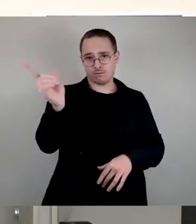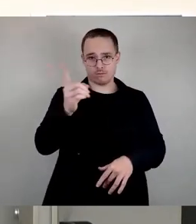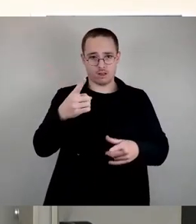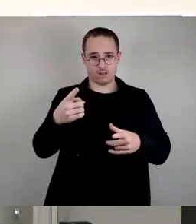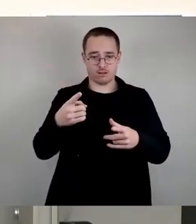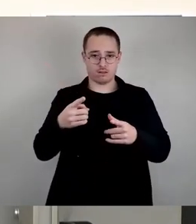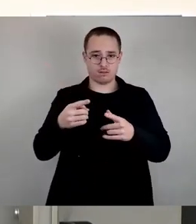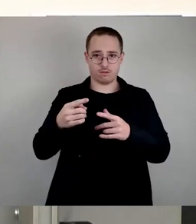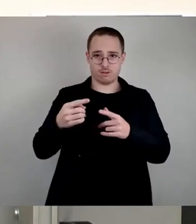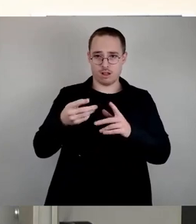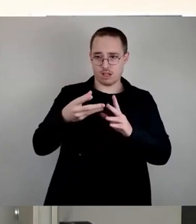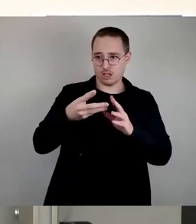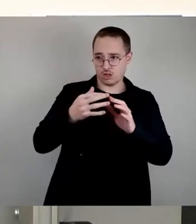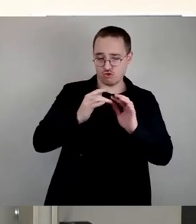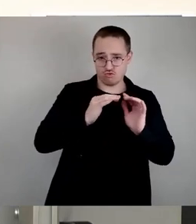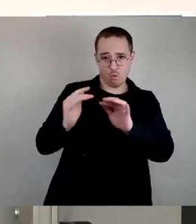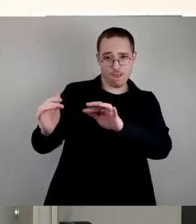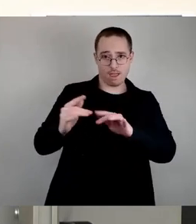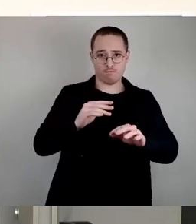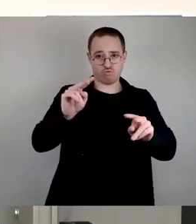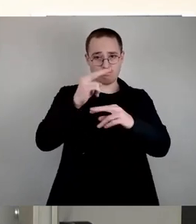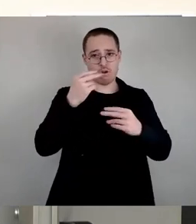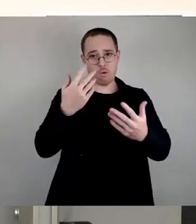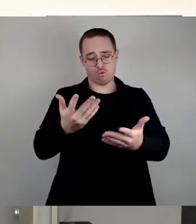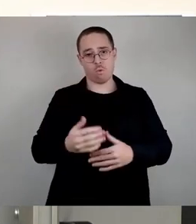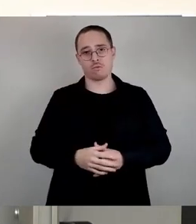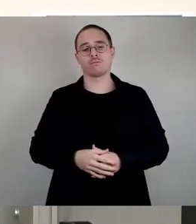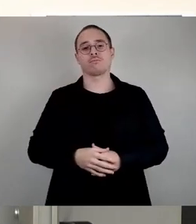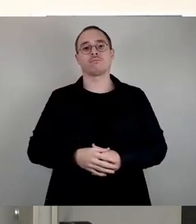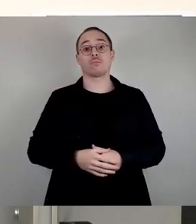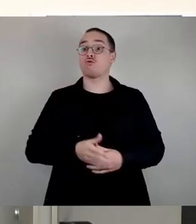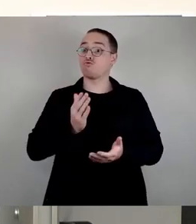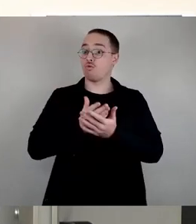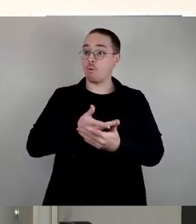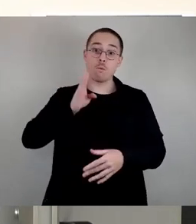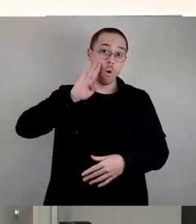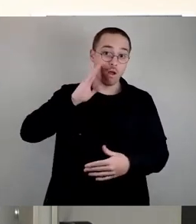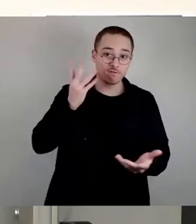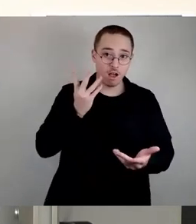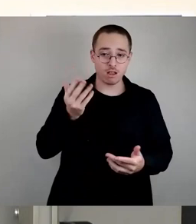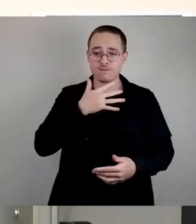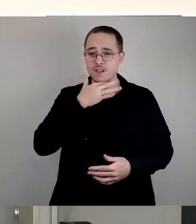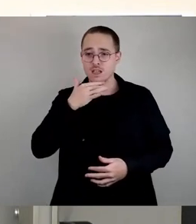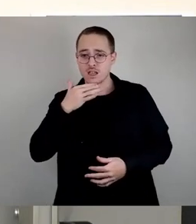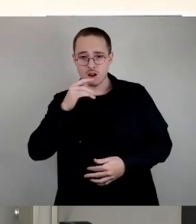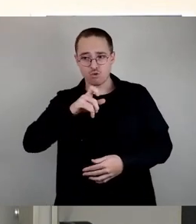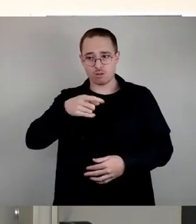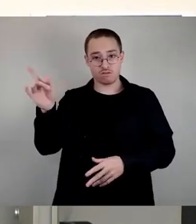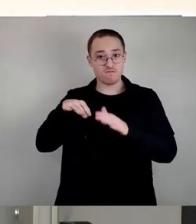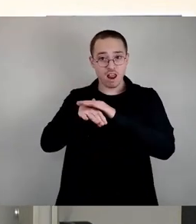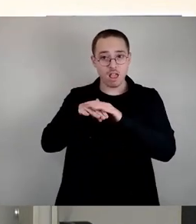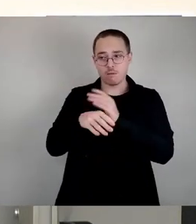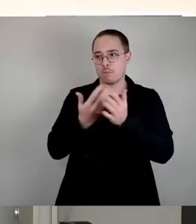Wie wir jetzt schon gehört haben, es sind viele Menschen auf der Flucht. Sie fliehen vor Krieg. Sie fliehen, weil sie Arbeit suchen,